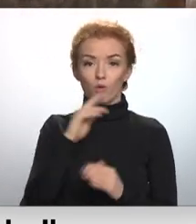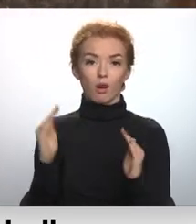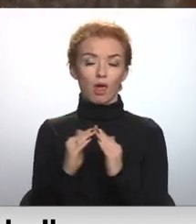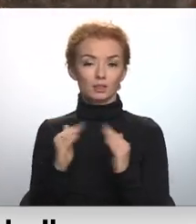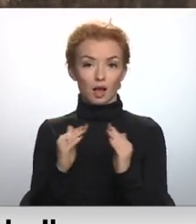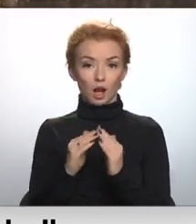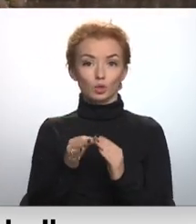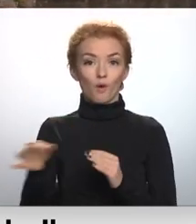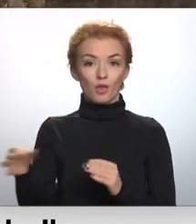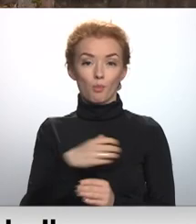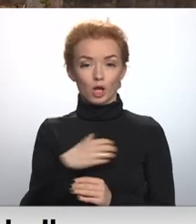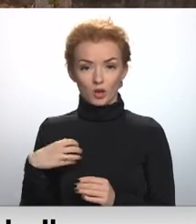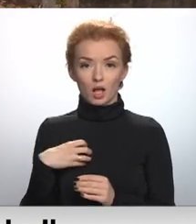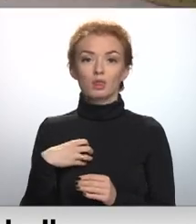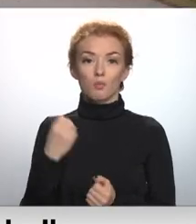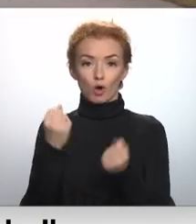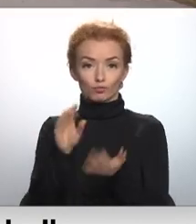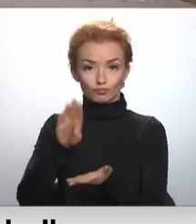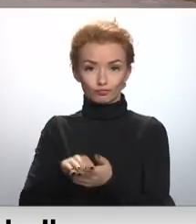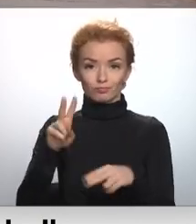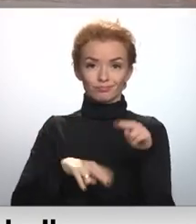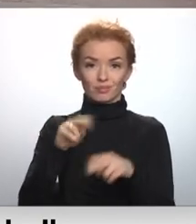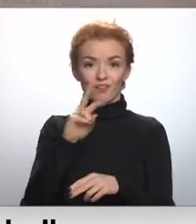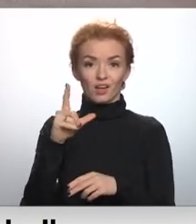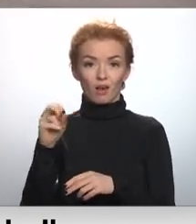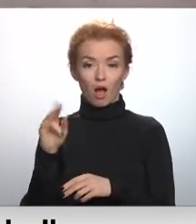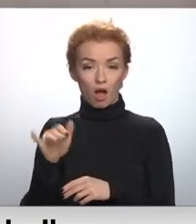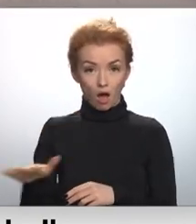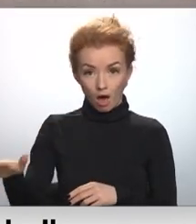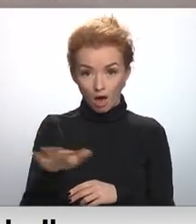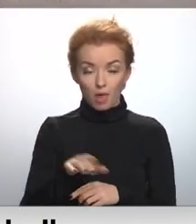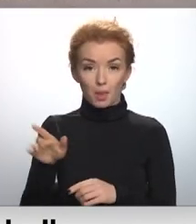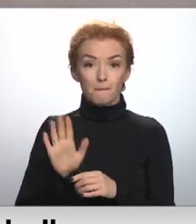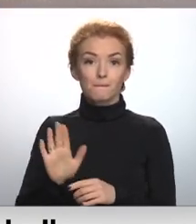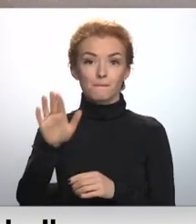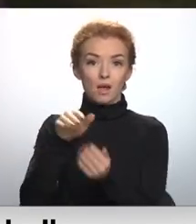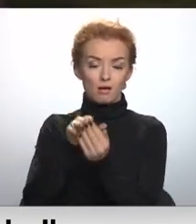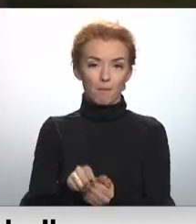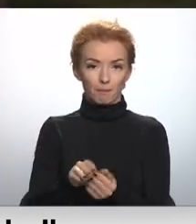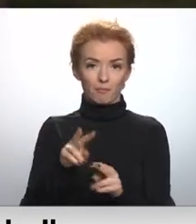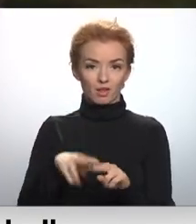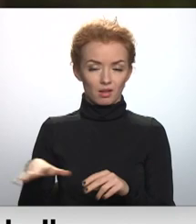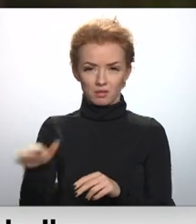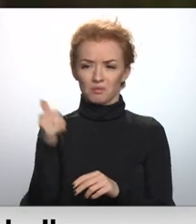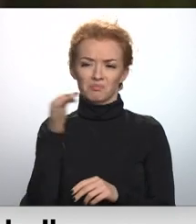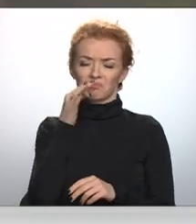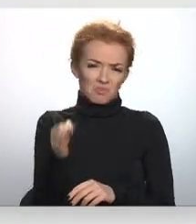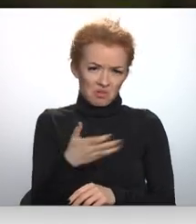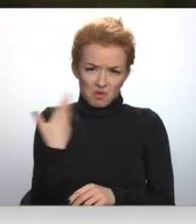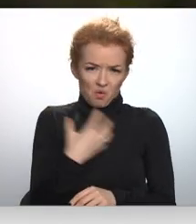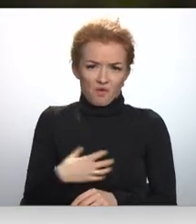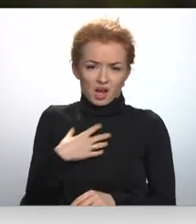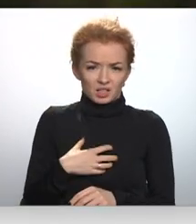pašvaldībai, stāvlaukuma izbūvēja Viļānos. Stāvlaukums paredzēts pie kapsētas. Es domāju, ka nav nekādu vajadzību.